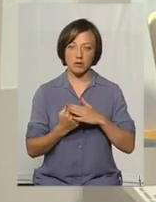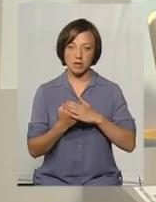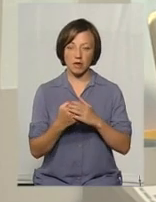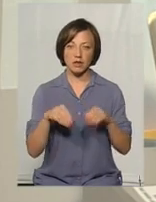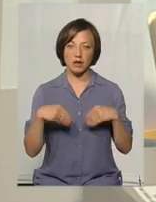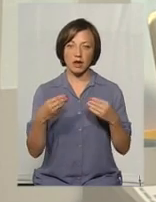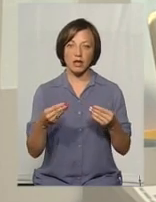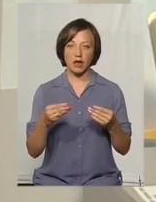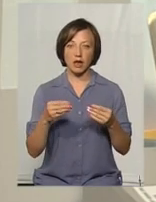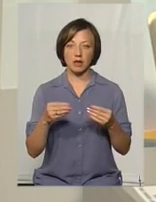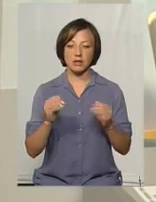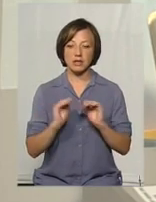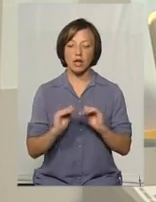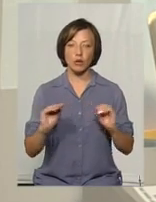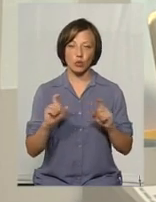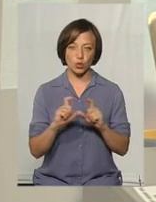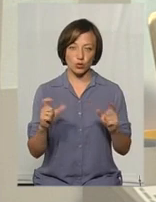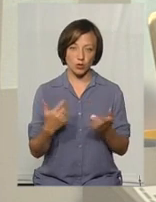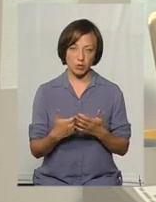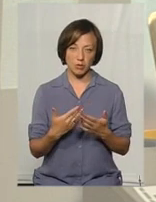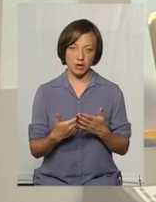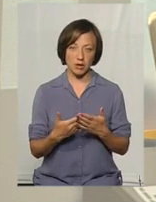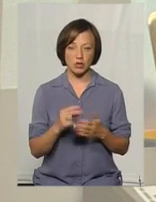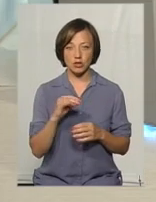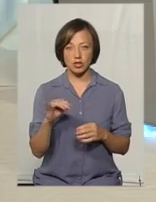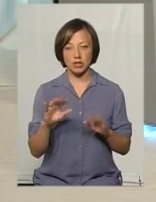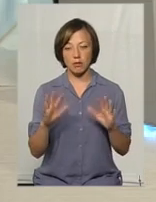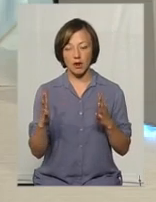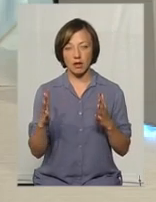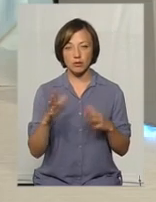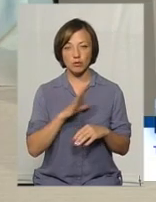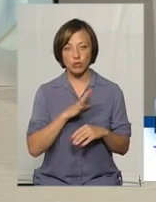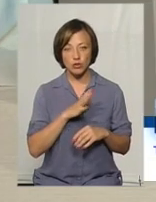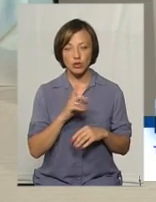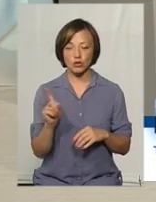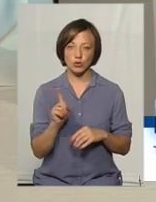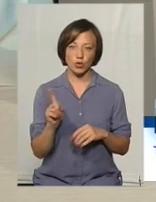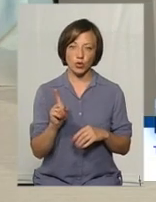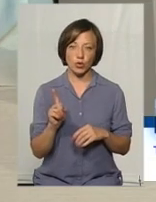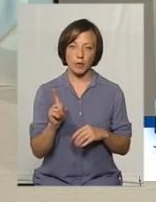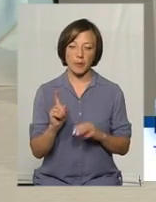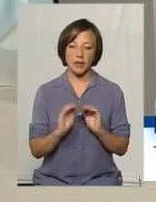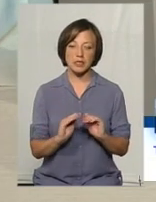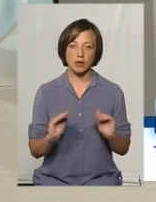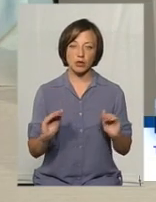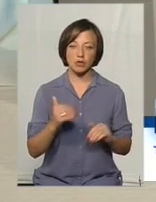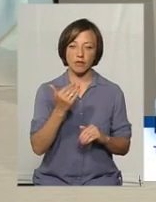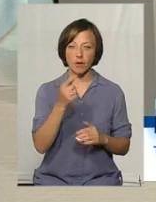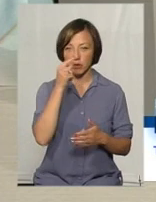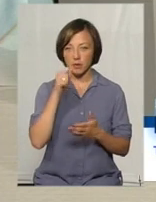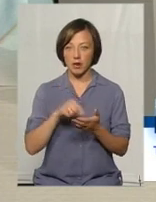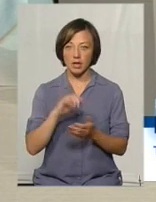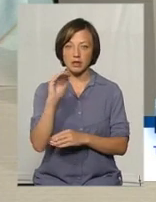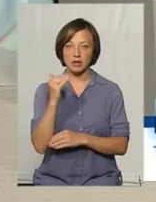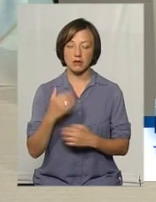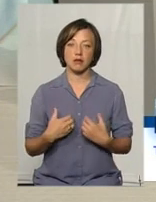дає дошкінний заклад. Так, садочок, до прикладу. Чи траплялись такі випадки, що з садочку вам потрапляла дитина